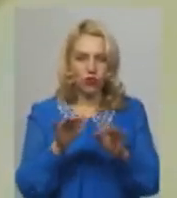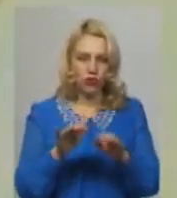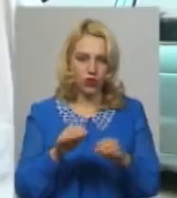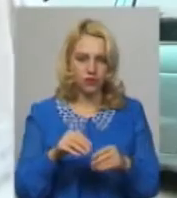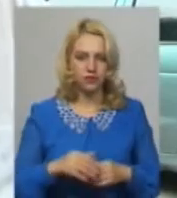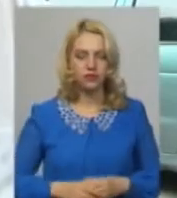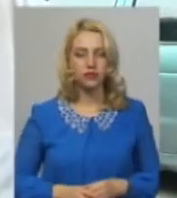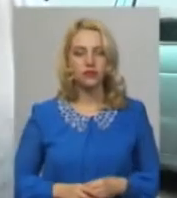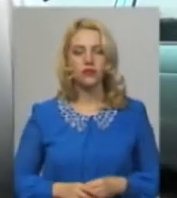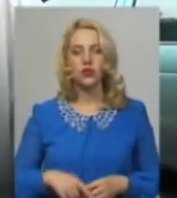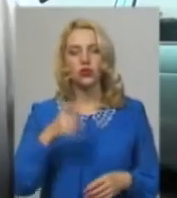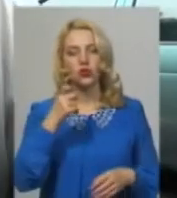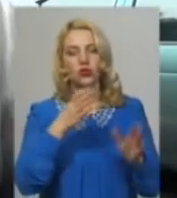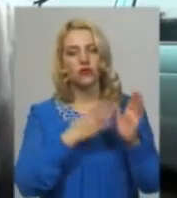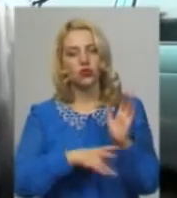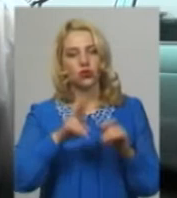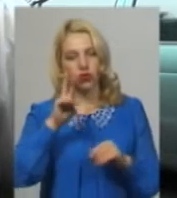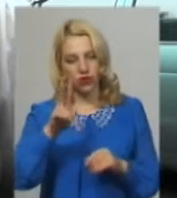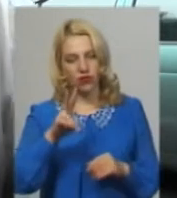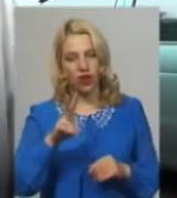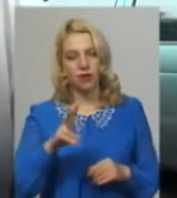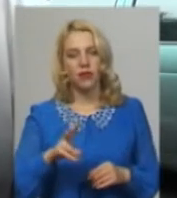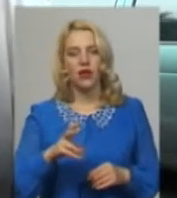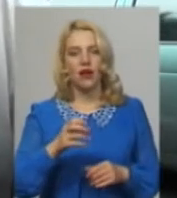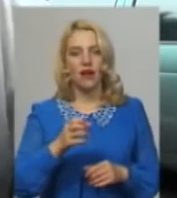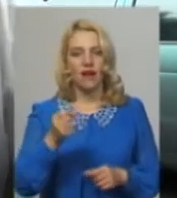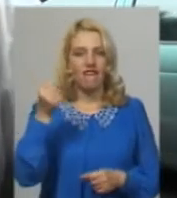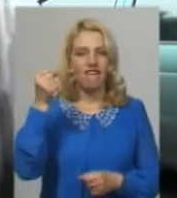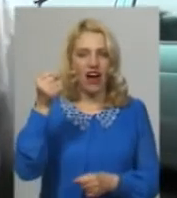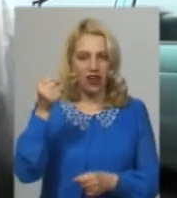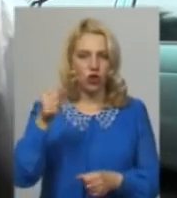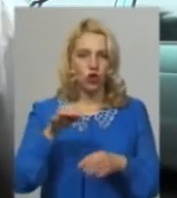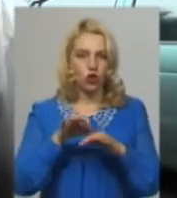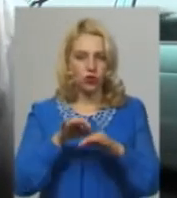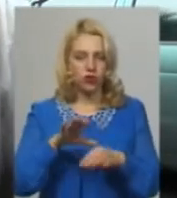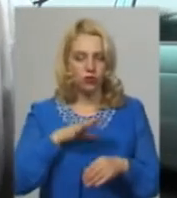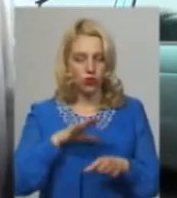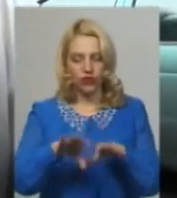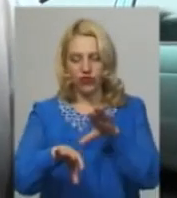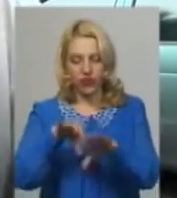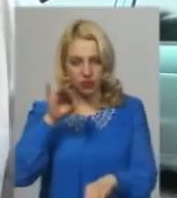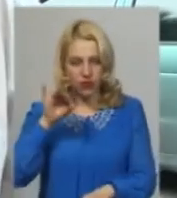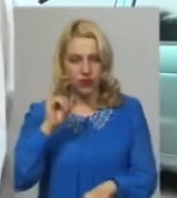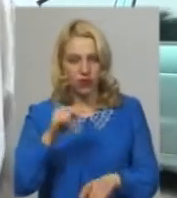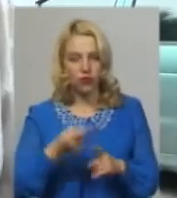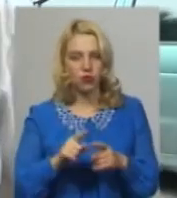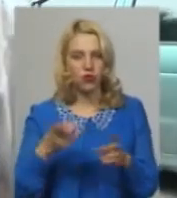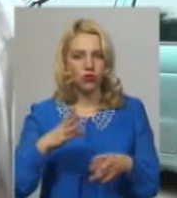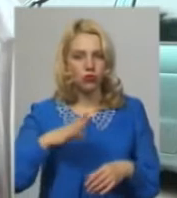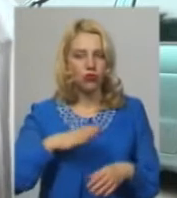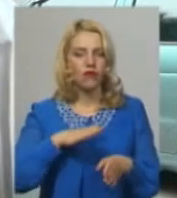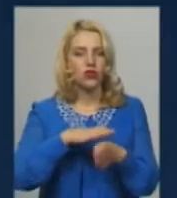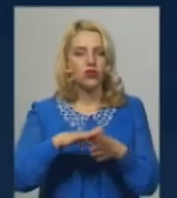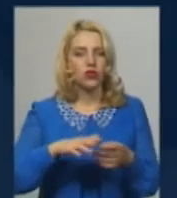Віктор Флєнтін. 192 факелоносця були відібрані, вони мали виконати певні